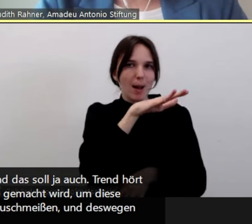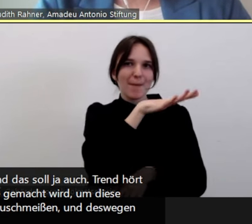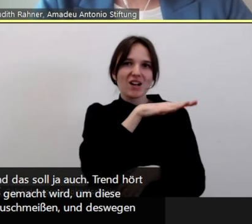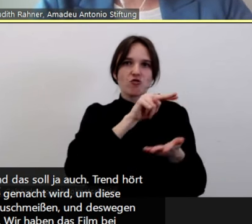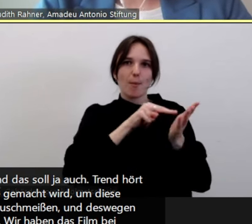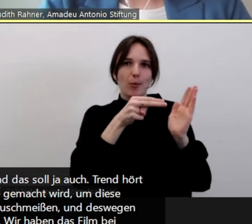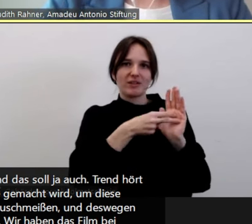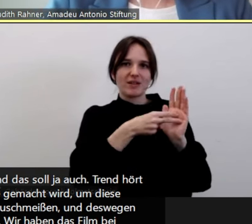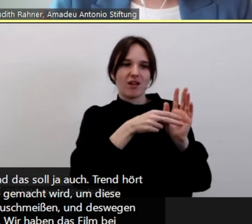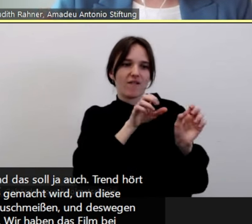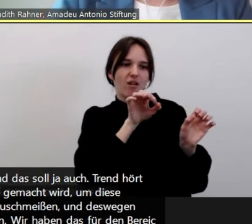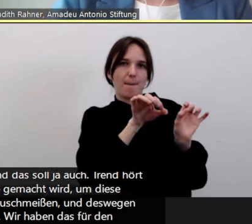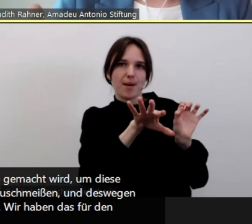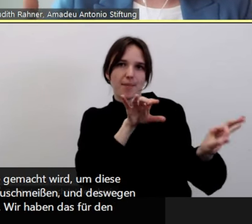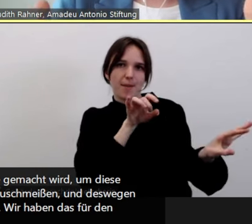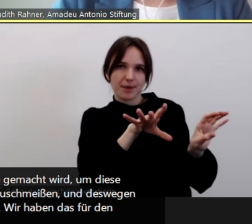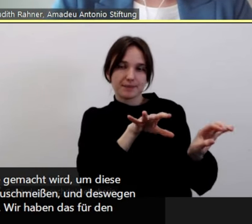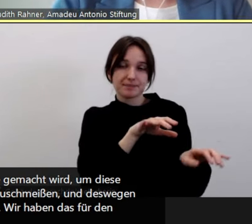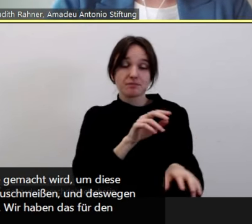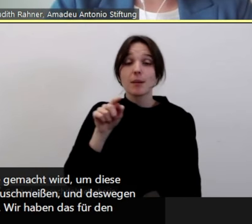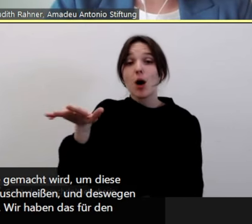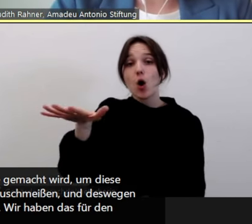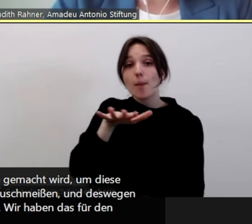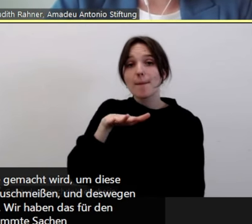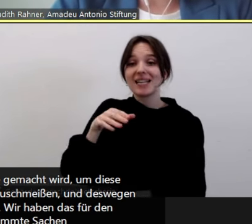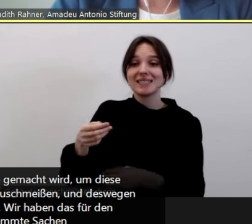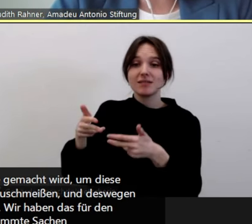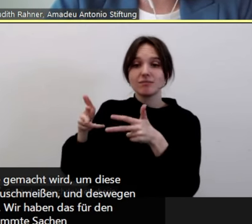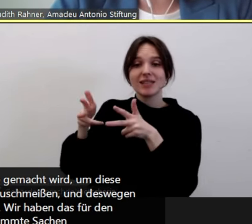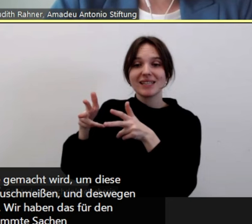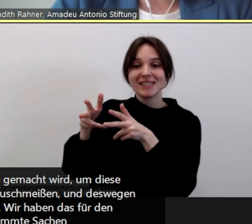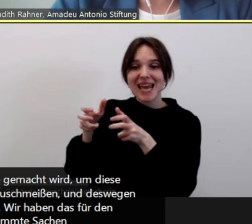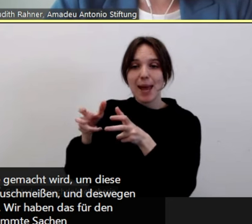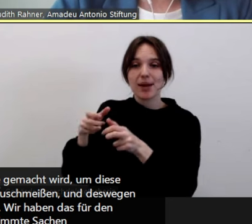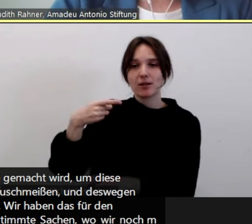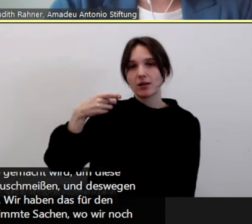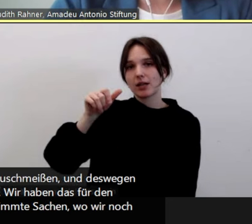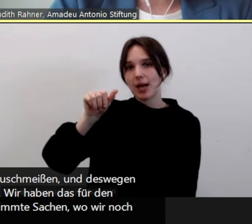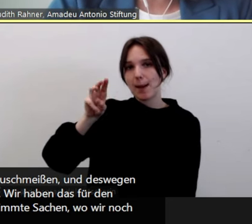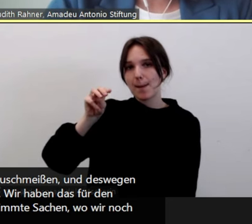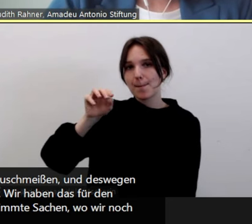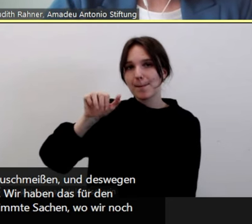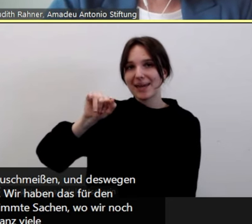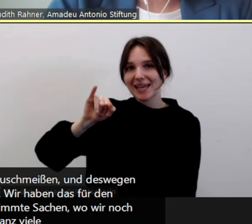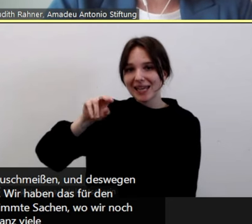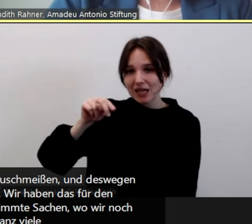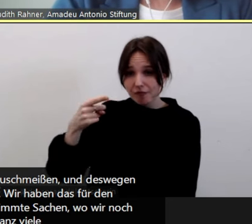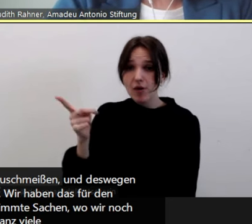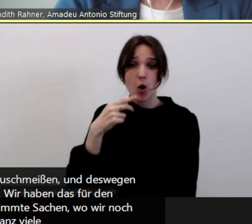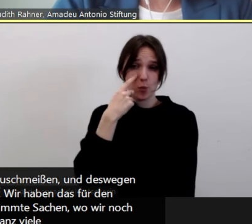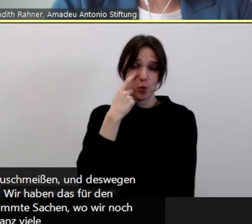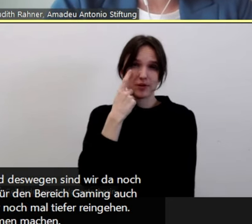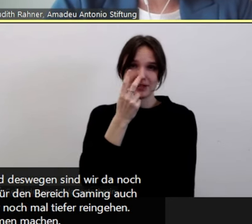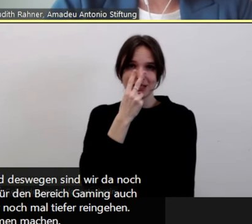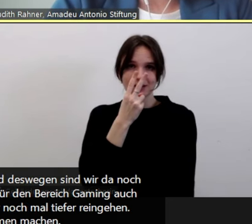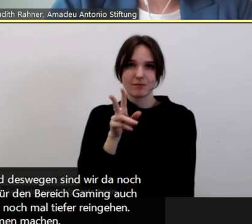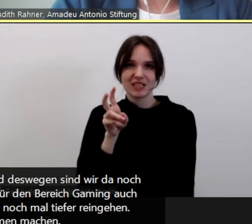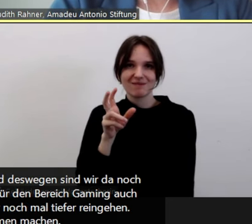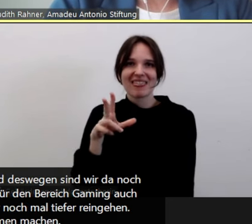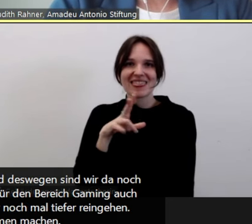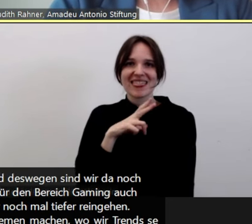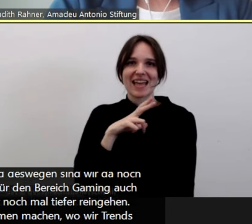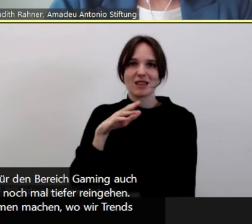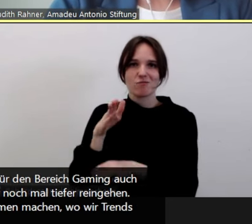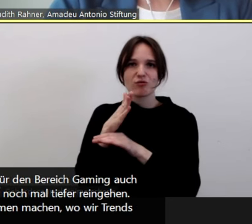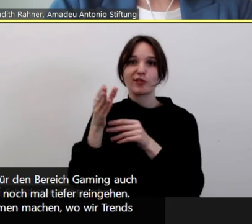Bereich Gaming auch gemacht. Also, bestimmte Sachen, wo wir nochmal tiefer reingehen. Wir wollen das für ganz viele andere Themen machen, wo wir Trends sehen, die wir aber einfach